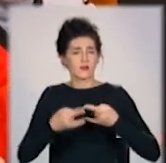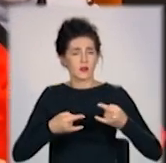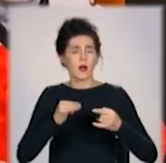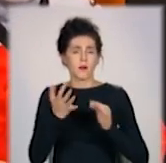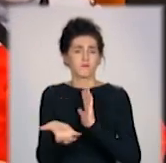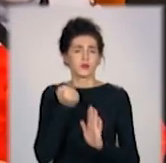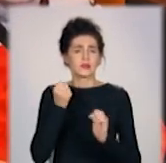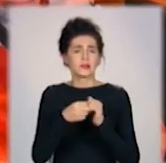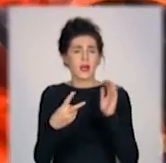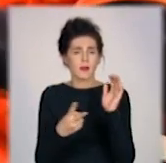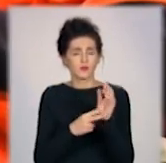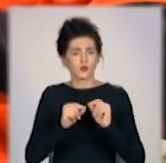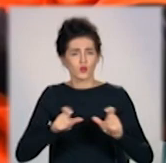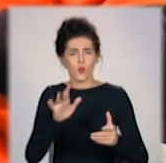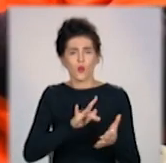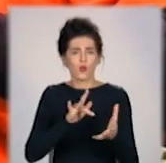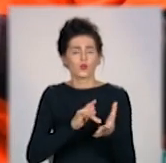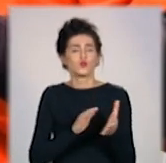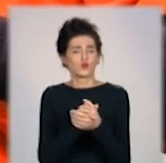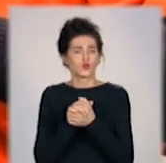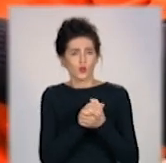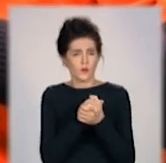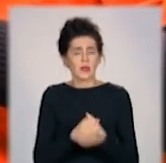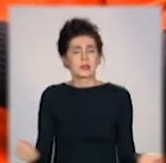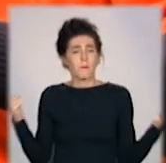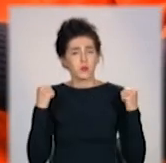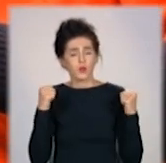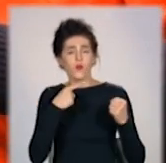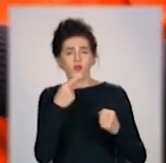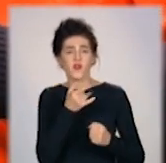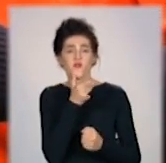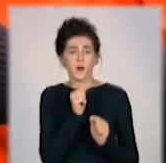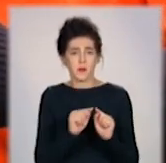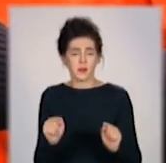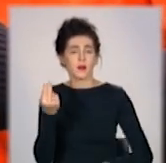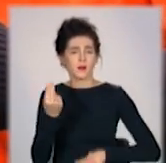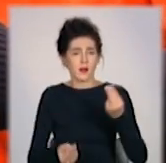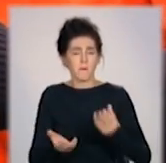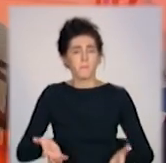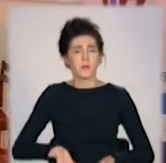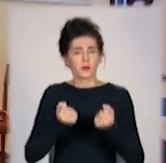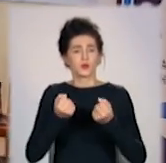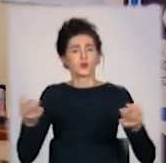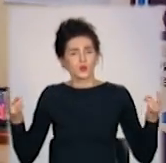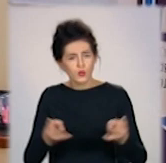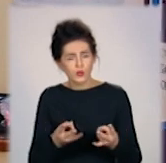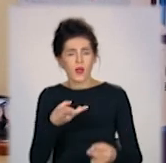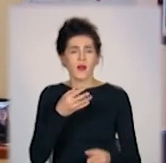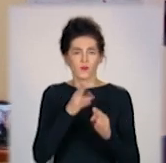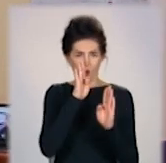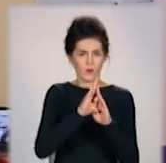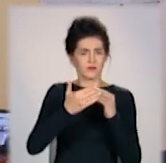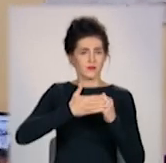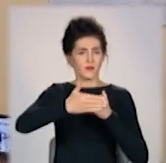17-та школа «Дружківки». Спортсмени кажуть, під час гри така підтримка нехай і віртуальна,